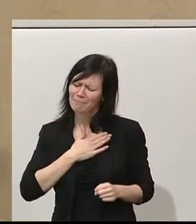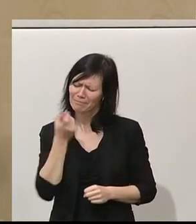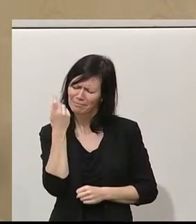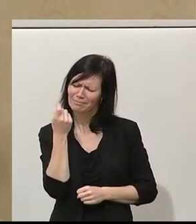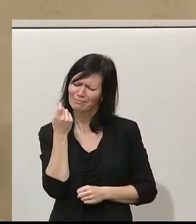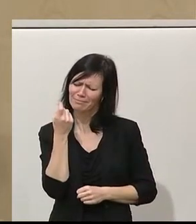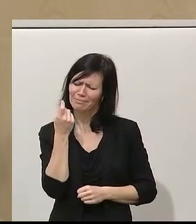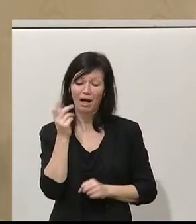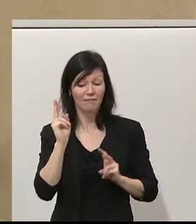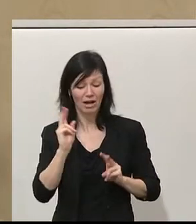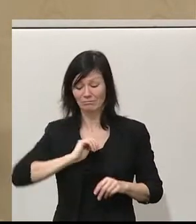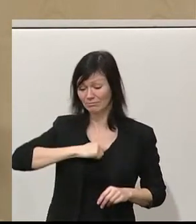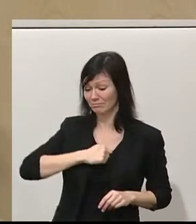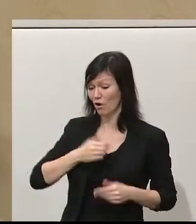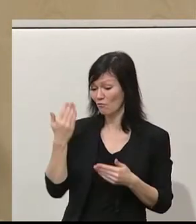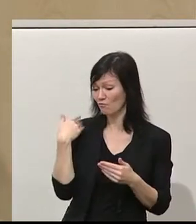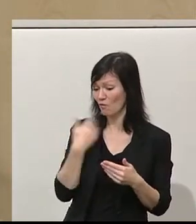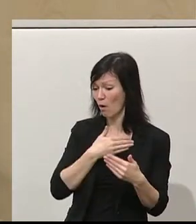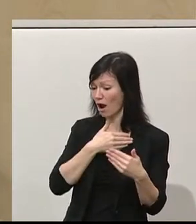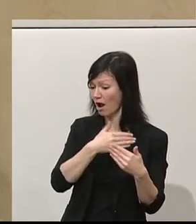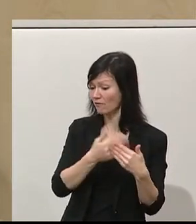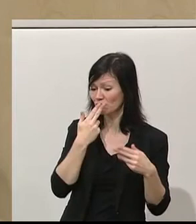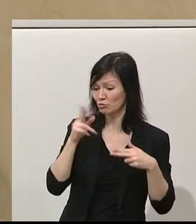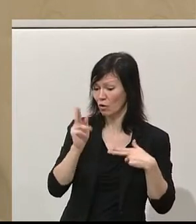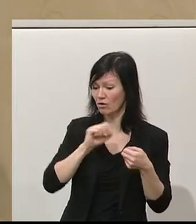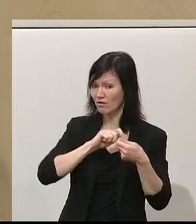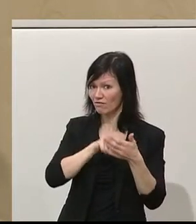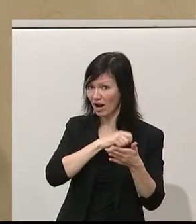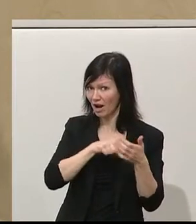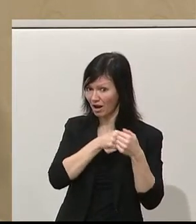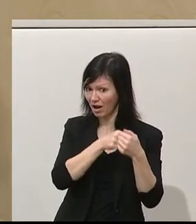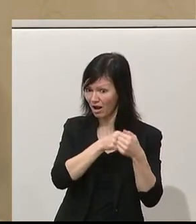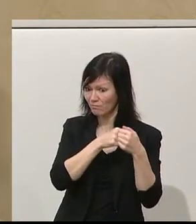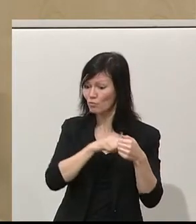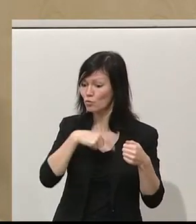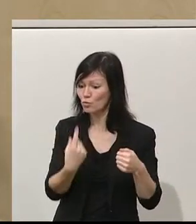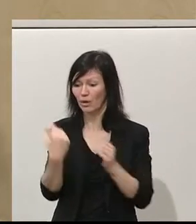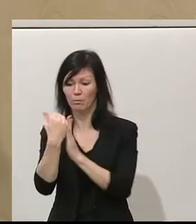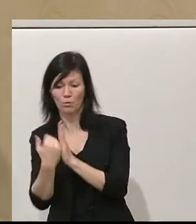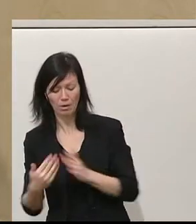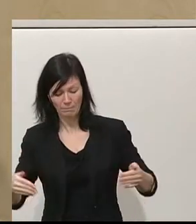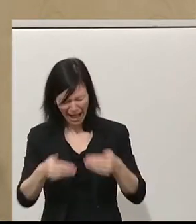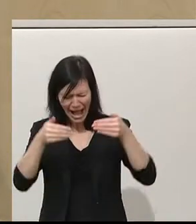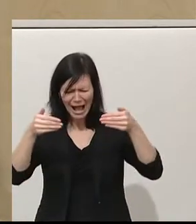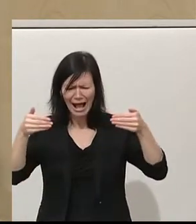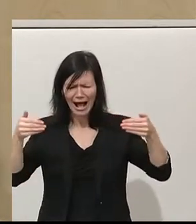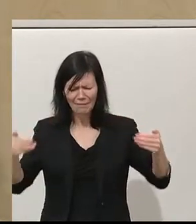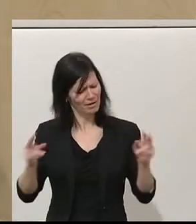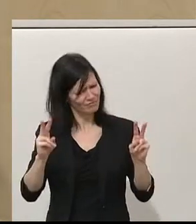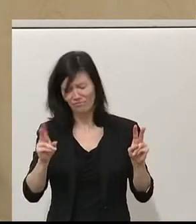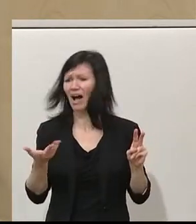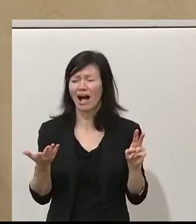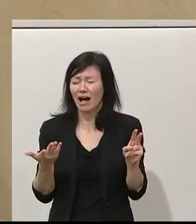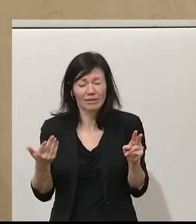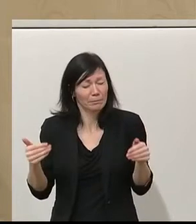andere Positionen einnimmt, als man sie im Wahlkampf versprochen hat und im Rahmen einer Bildung einer Bundesregierung seine grundlegenden fundamentalen